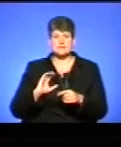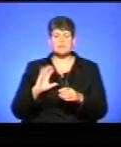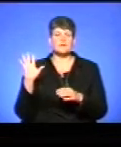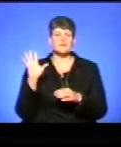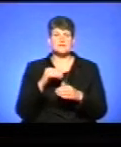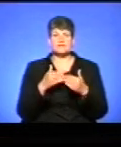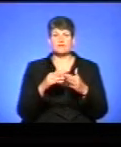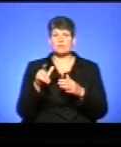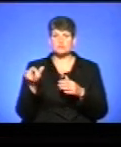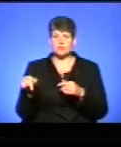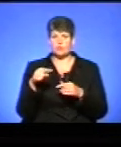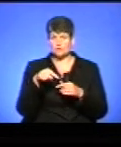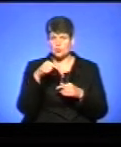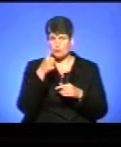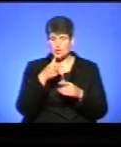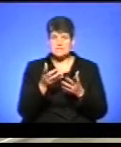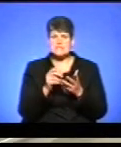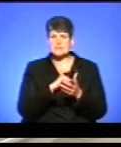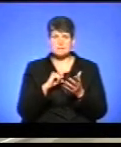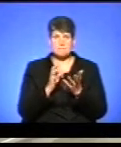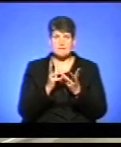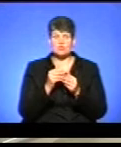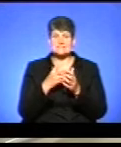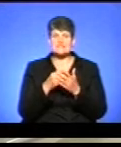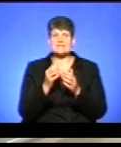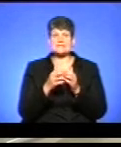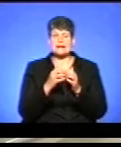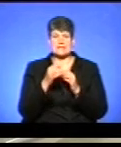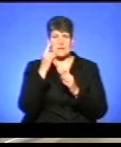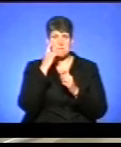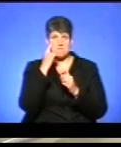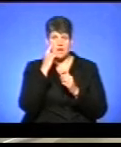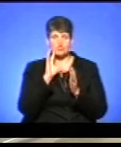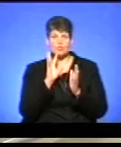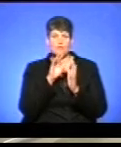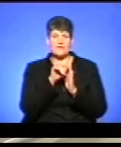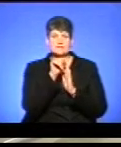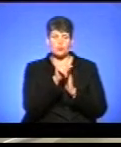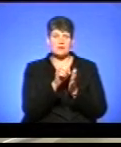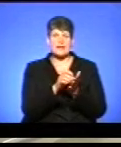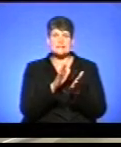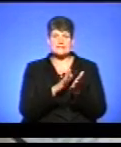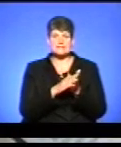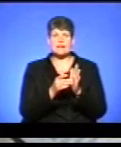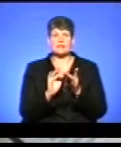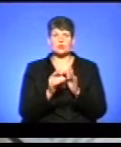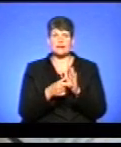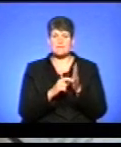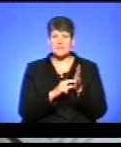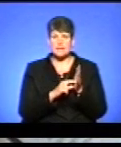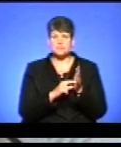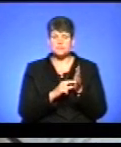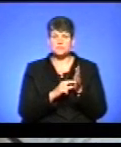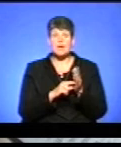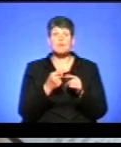випускники цього року самостійно підраховують свій середній бал атестата, щоб ввести його при реєстрації електронних кабінетів. Про це